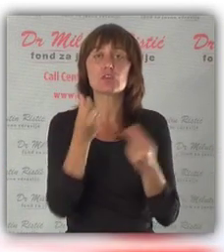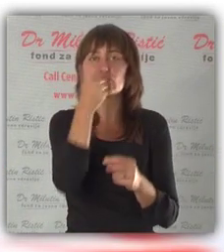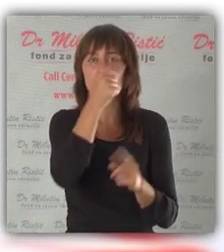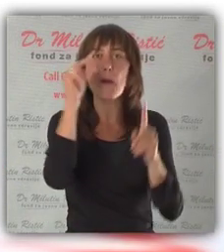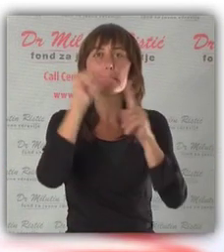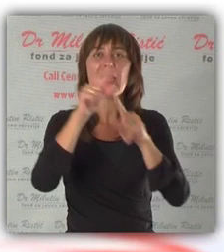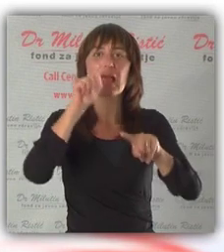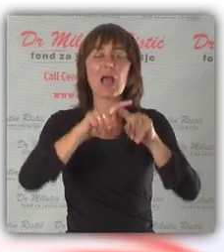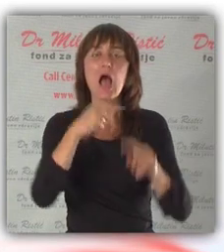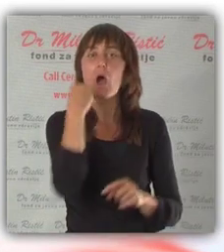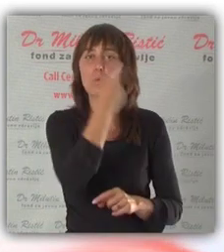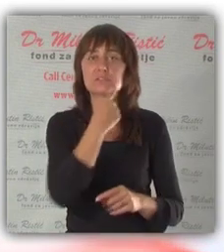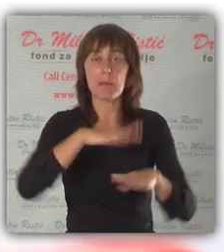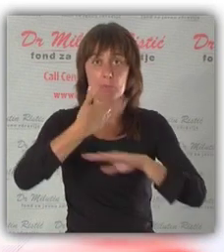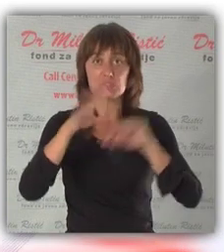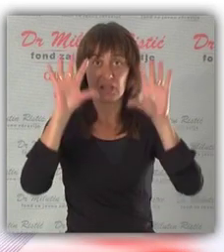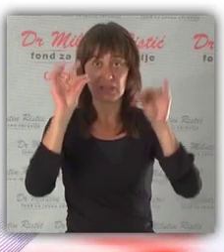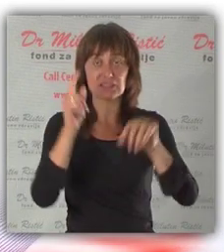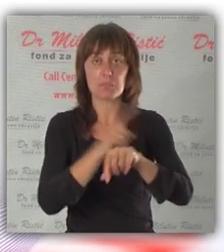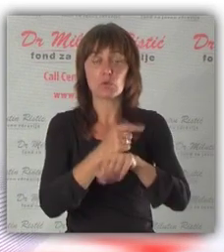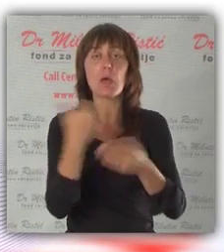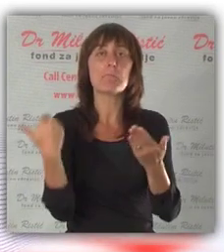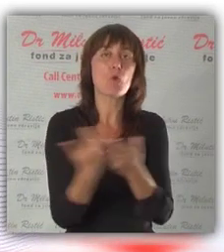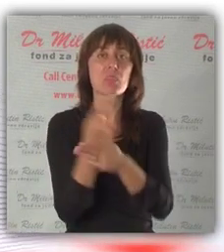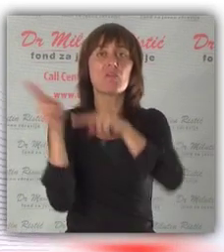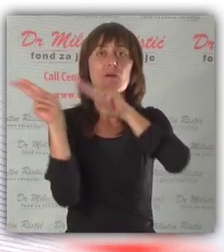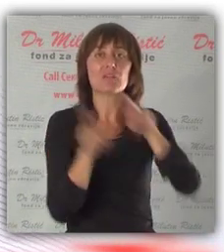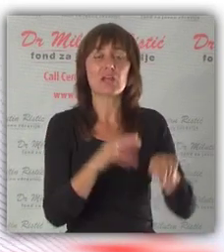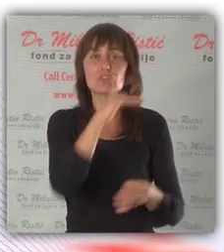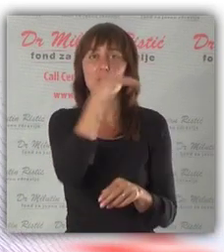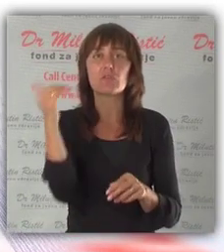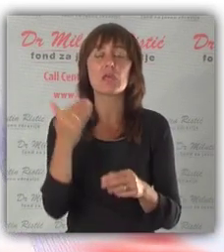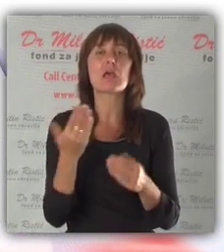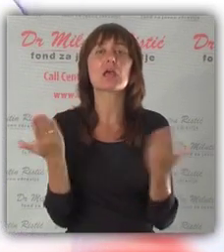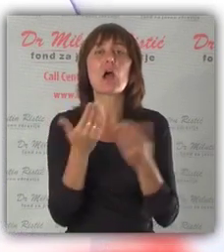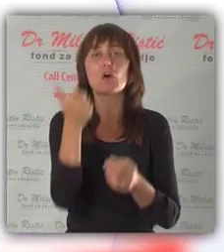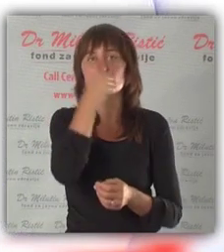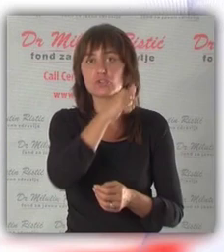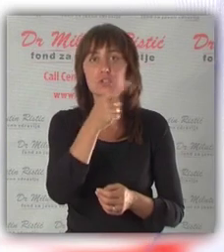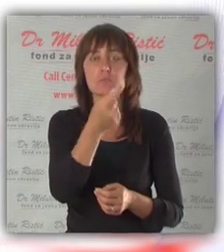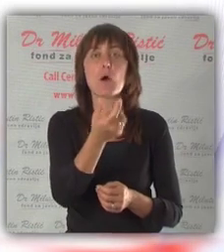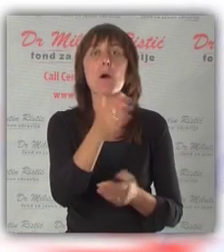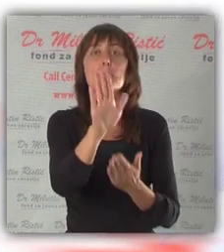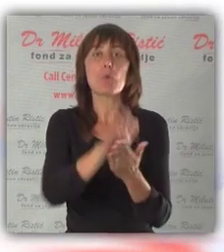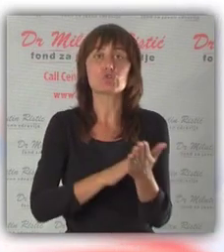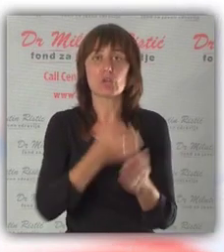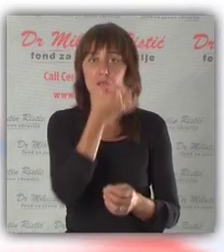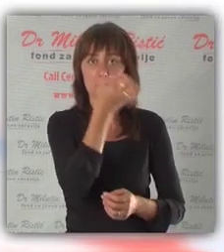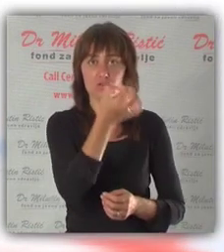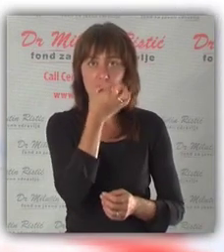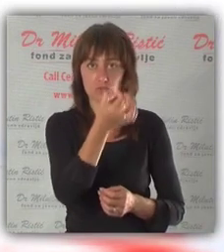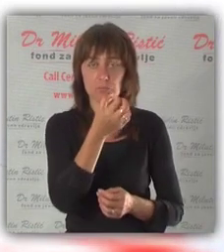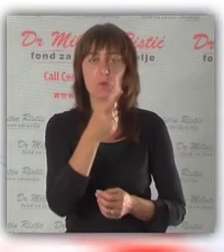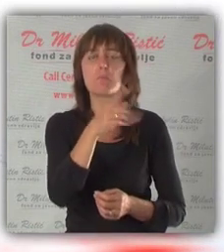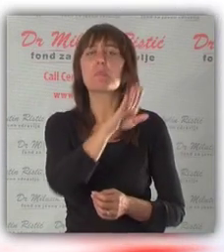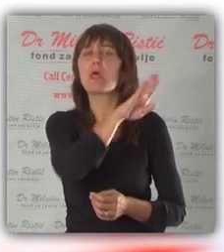zato što pH u usnoj duplji posle 10 minuta se ponovno vraća na neki nivo koji je bio kao pre nego što smo počeli